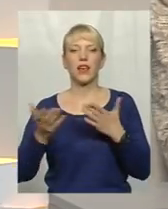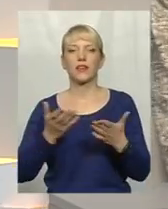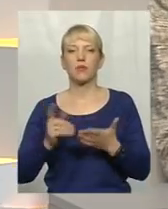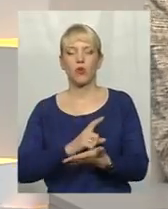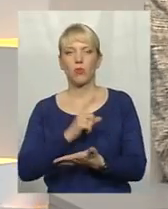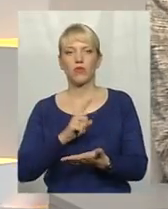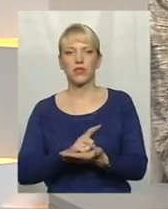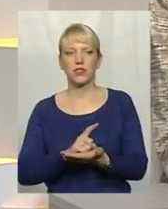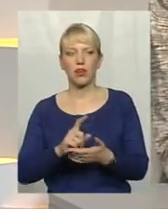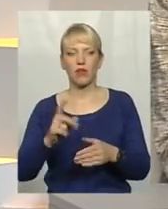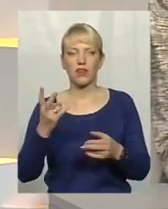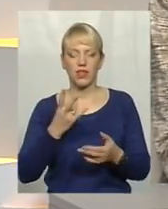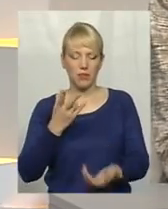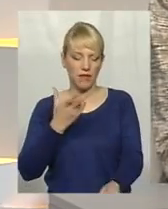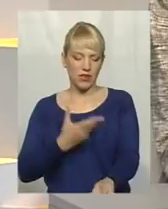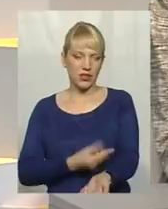'язково там вакцинаться?